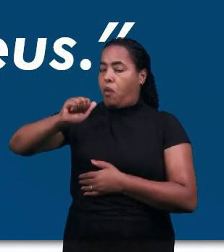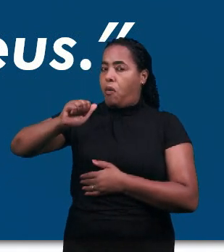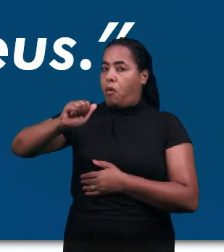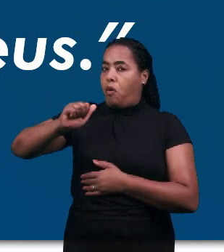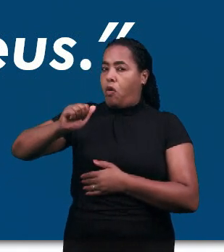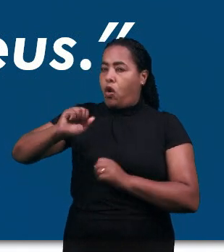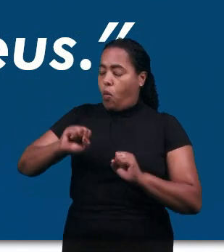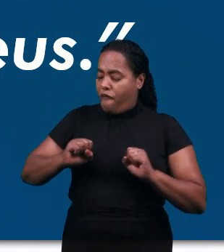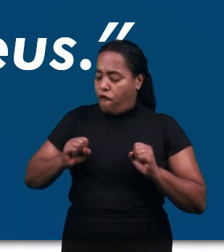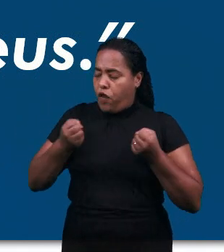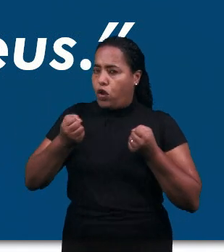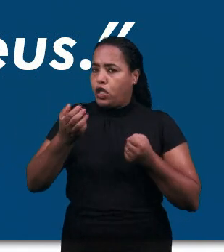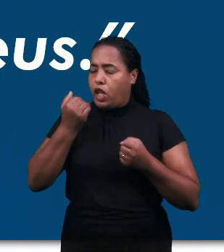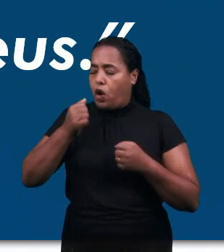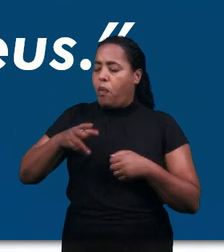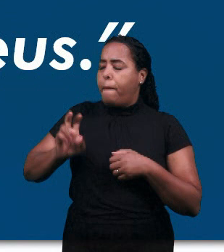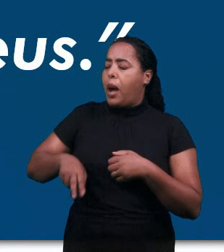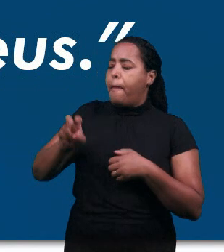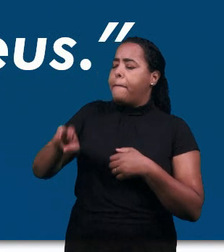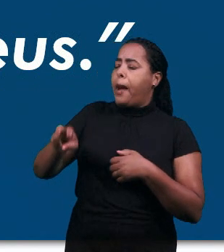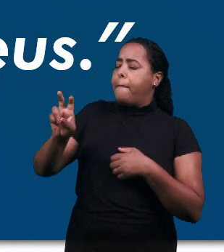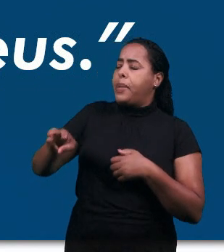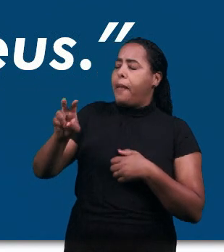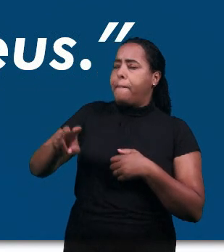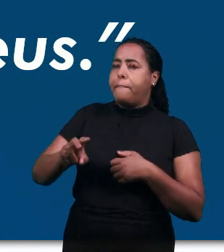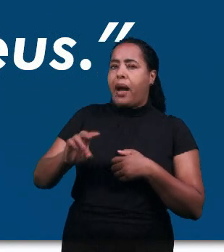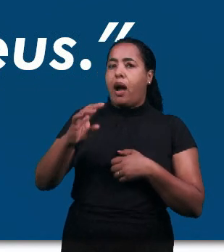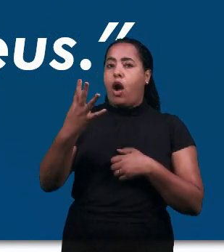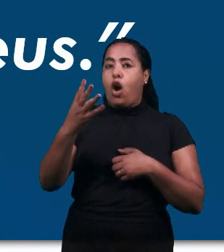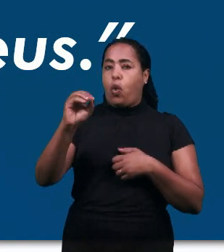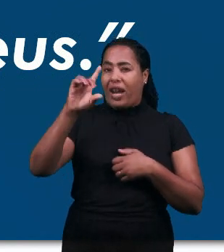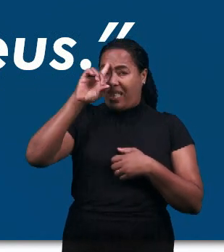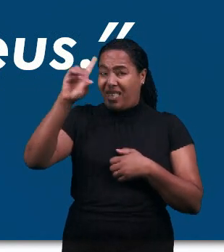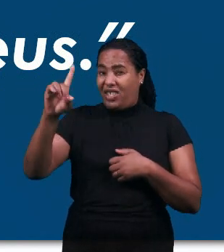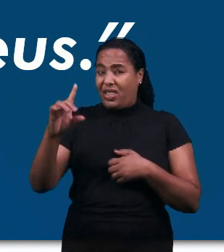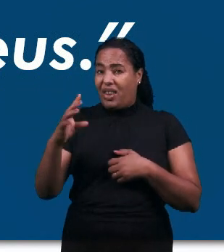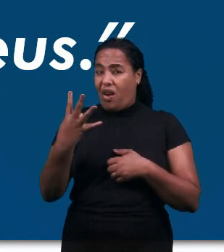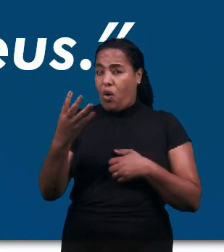сорок ночей Да гори Божьей Харива